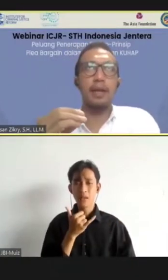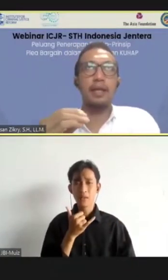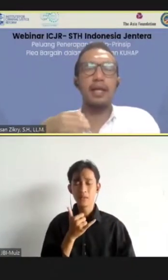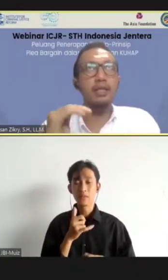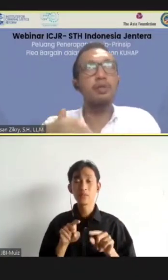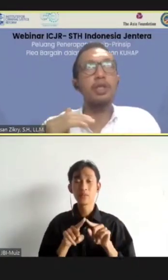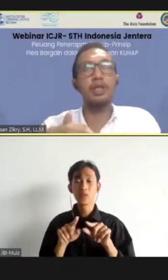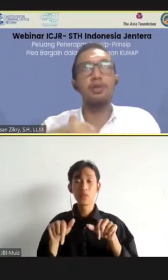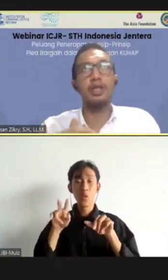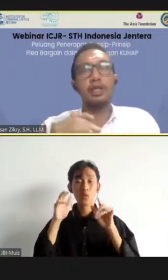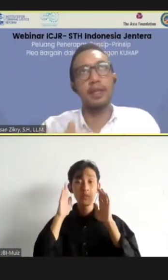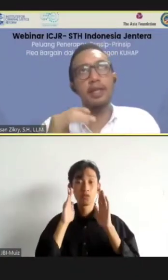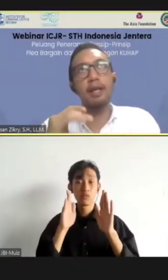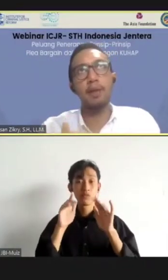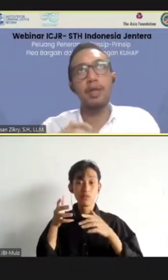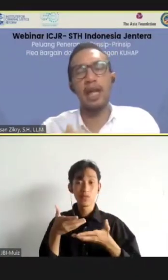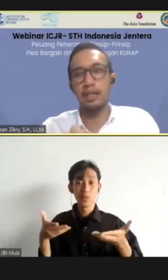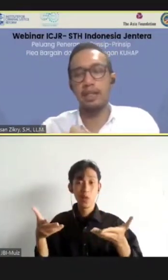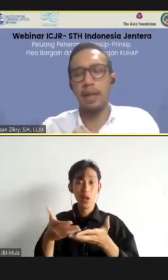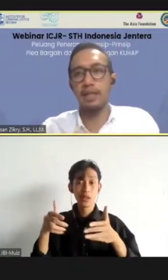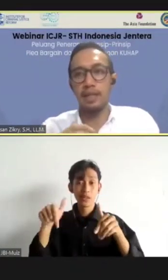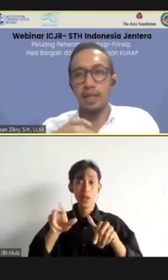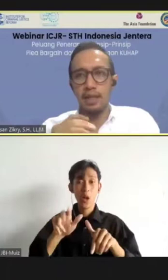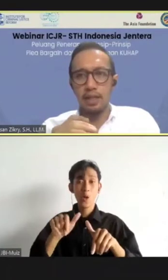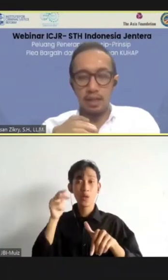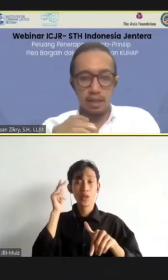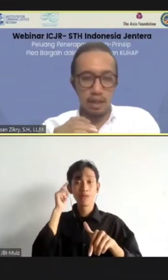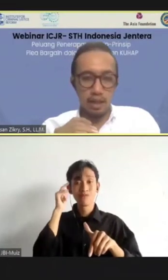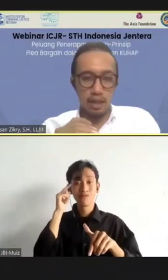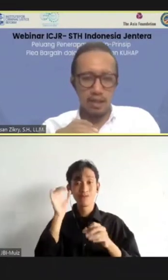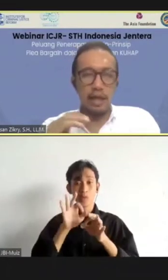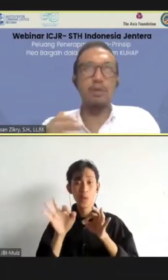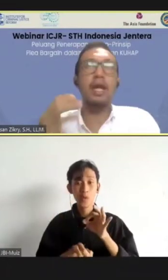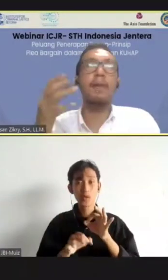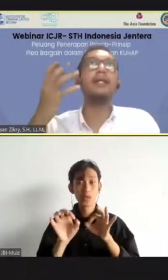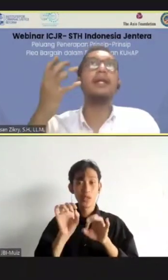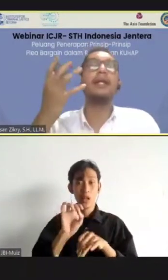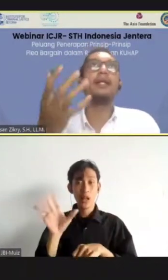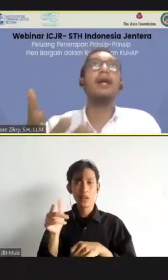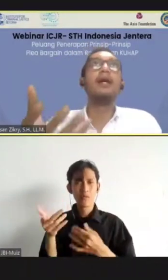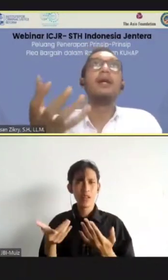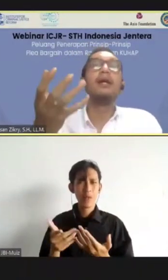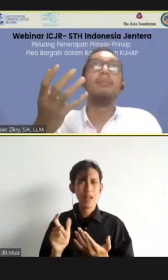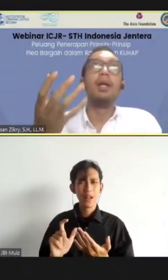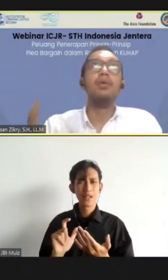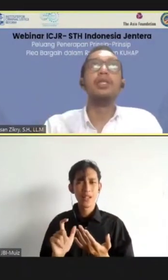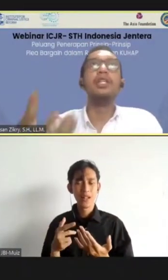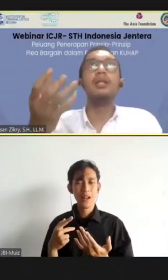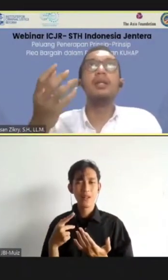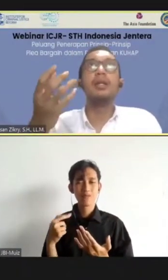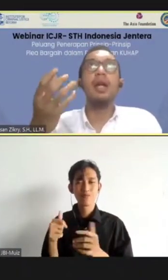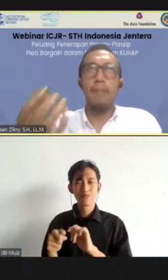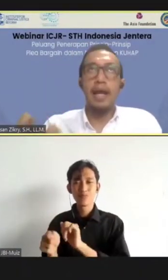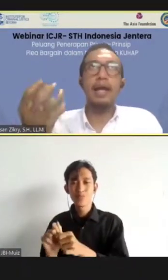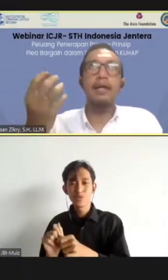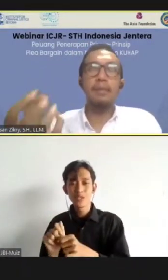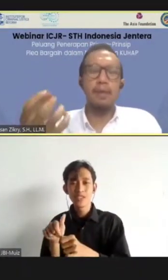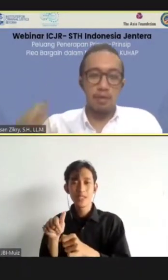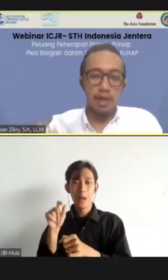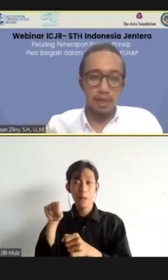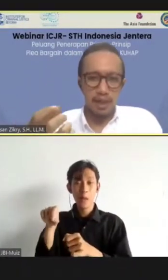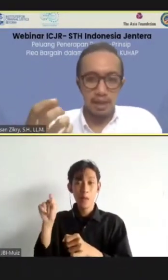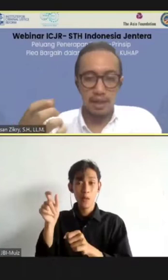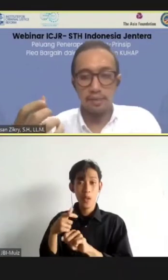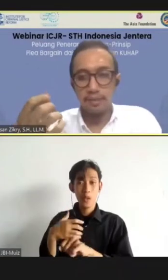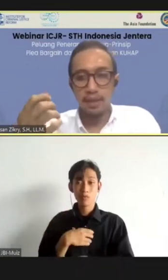perlu kita perhatikan, situasi-situasi seperti ini yang perlu kita antisipasi. Yaitu bagaimana cara kita menguji kebenaran